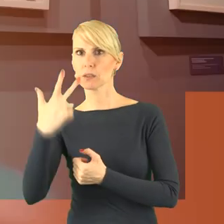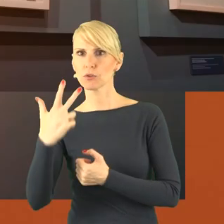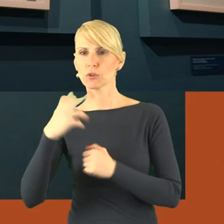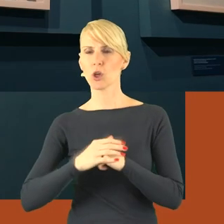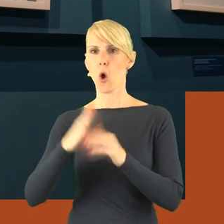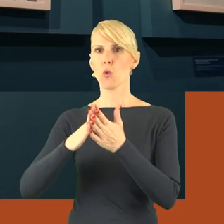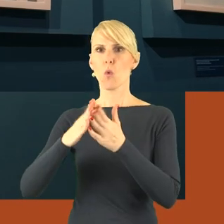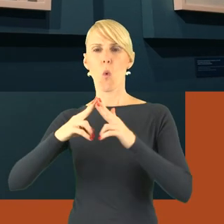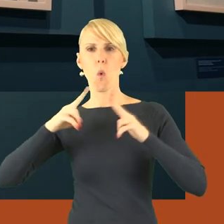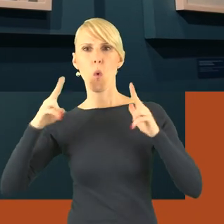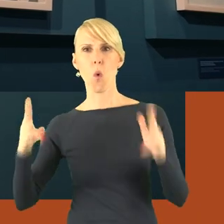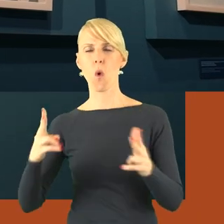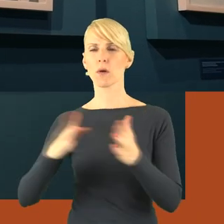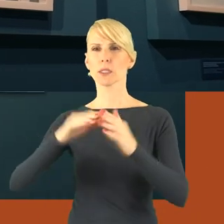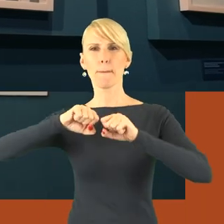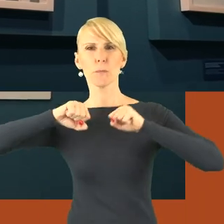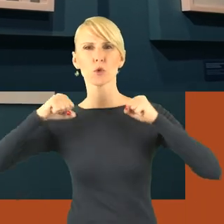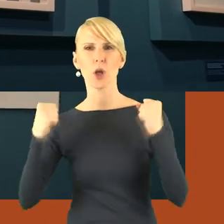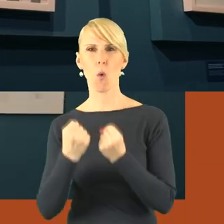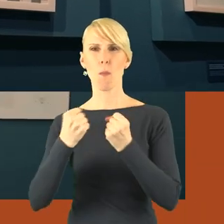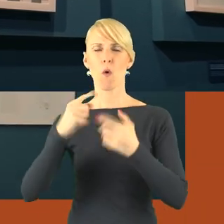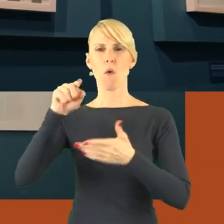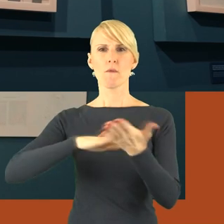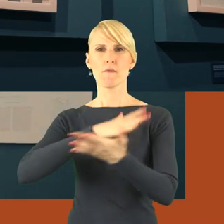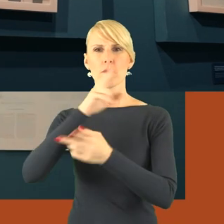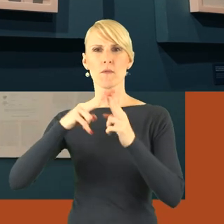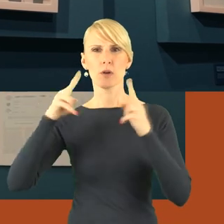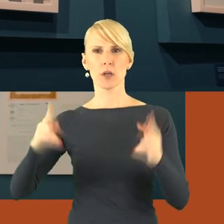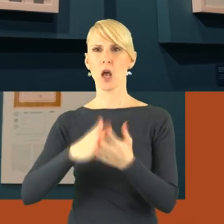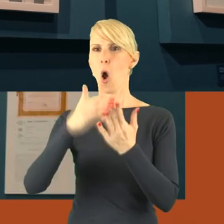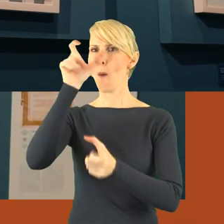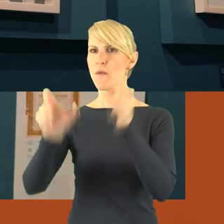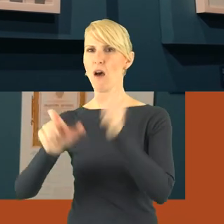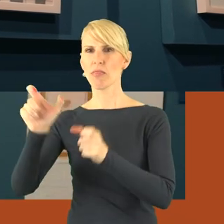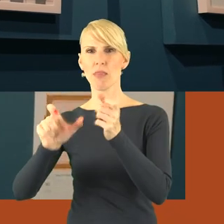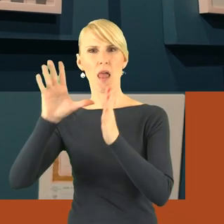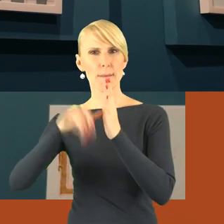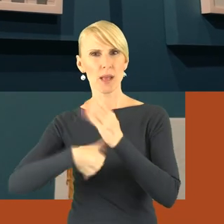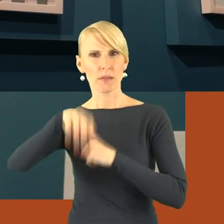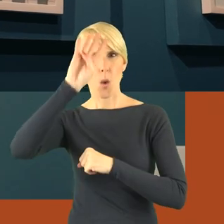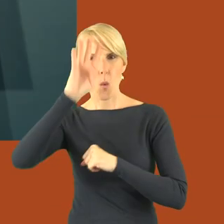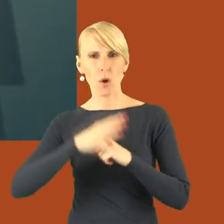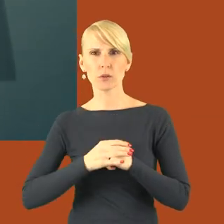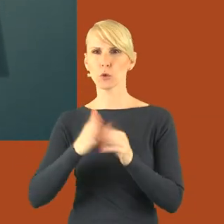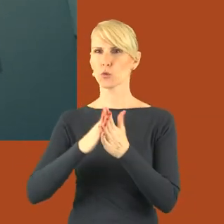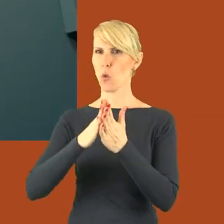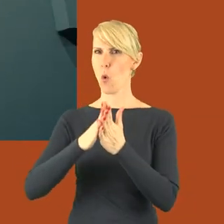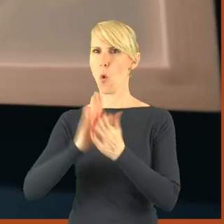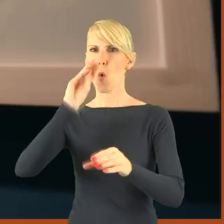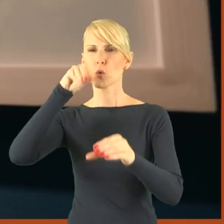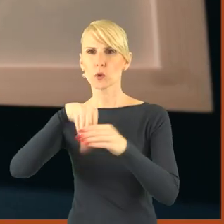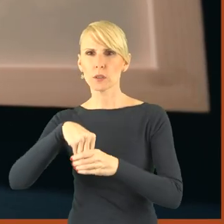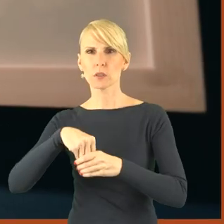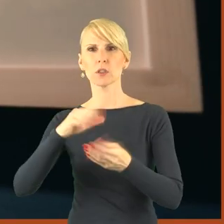sekcja, która obrazuje okres przełomowy dla Modzelewskiego jako artysty i nowego obywatela miasta, który